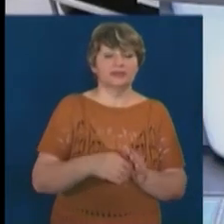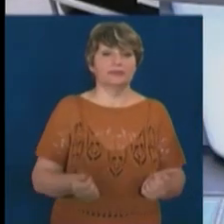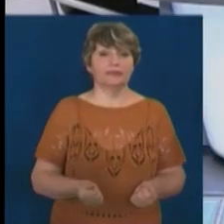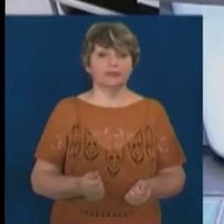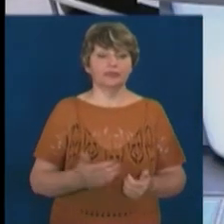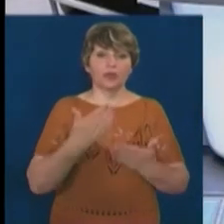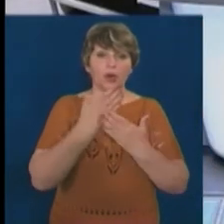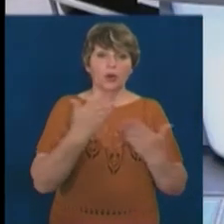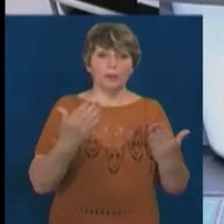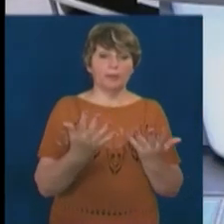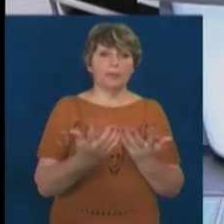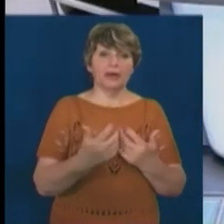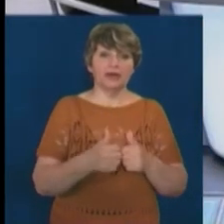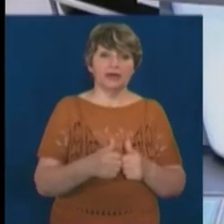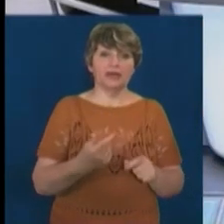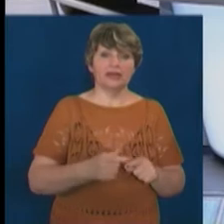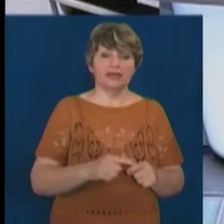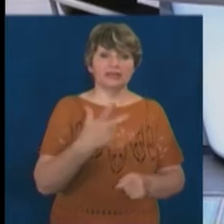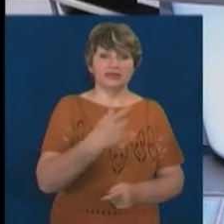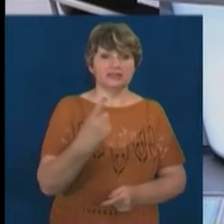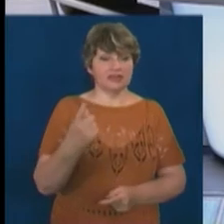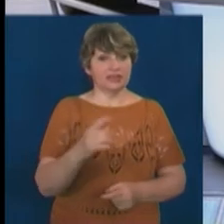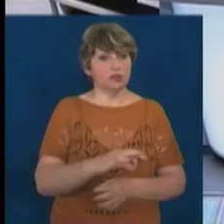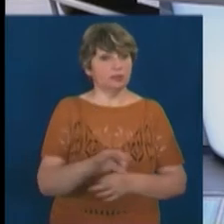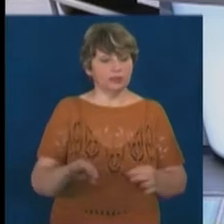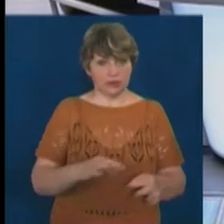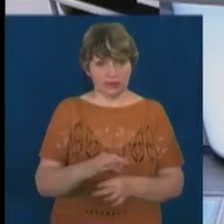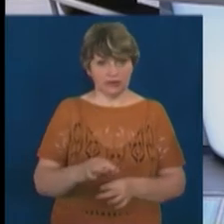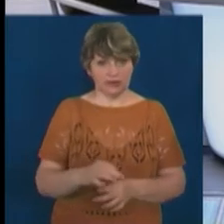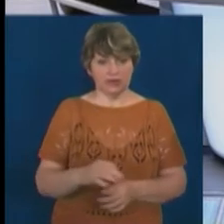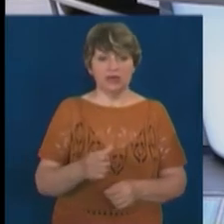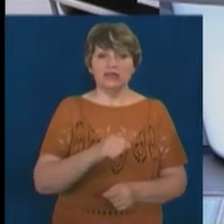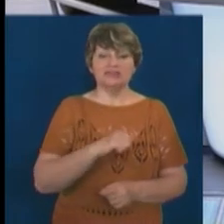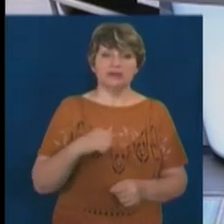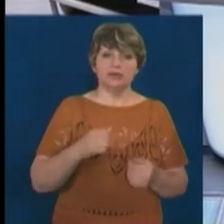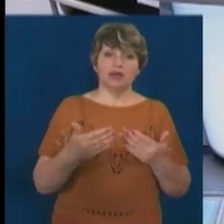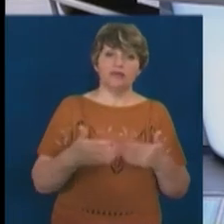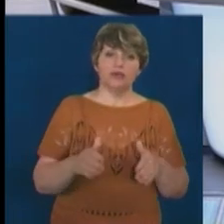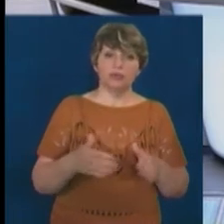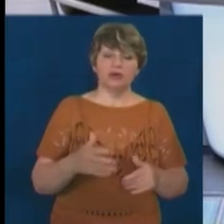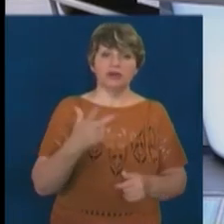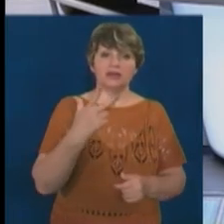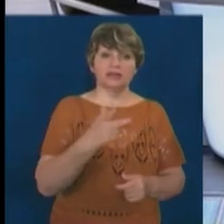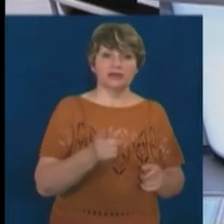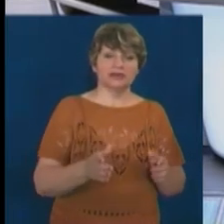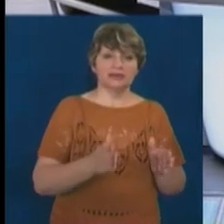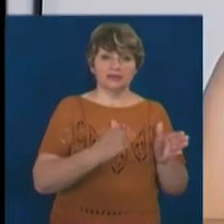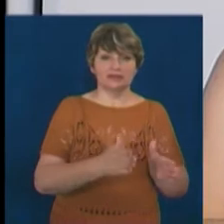Останній підрахунок, який я робила, це 31 проєкт. При тому, що самих випускників трьох сезонів було